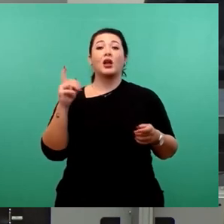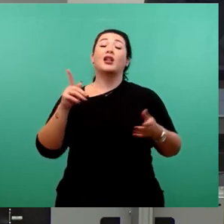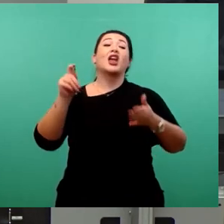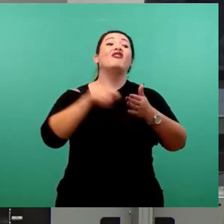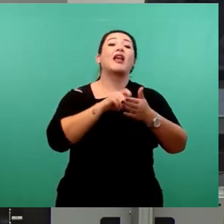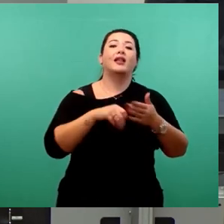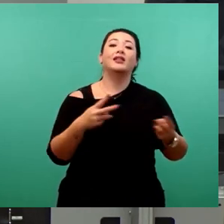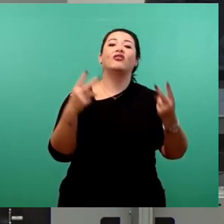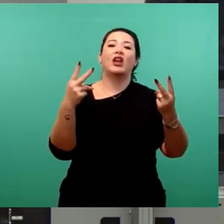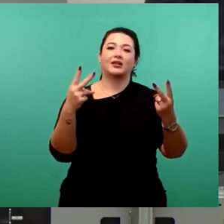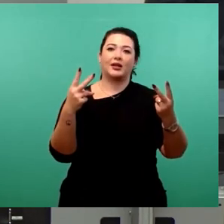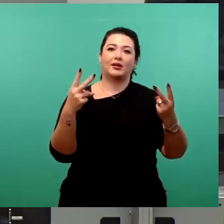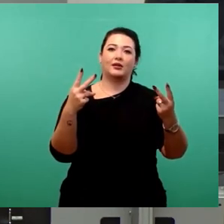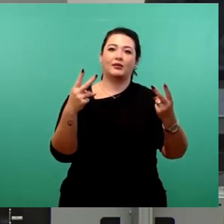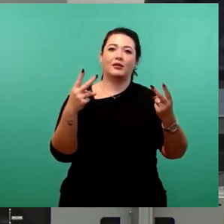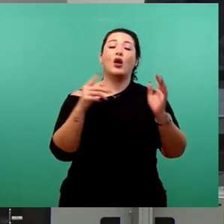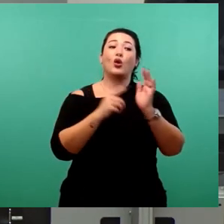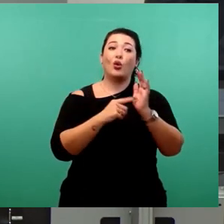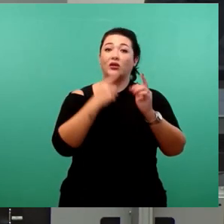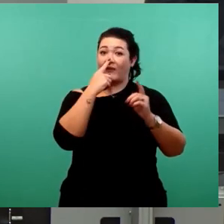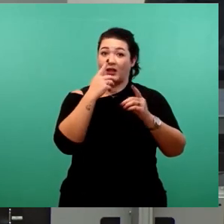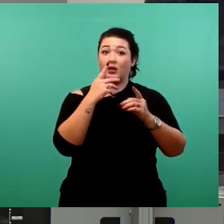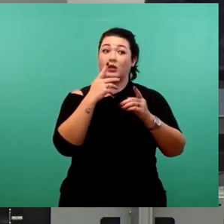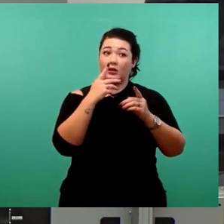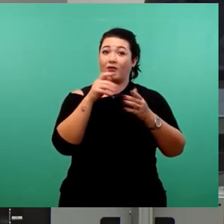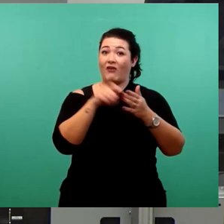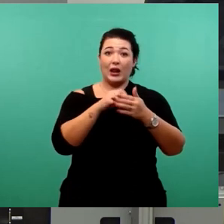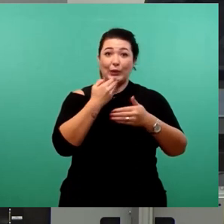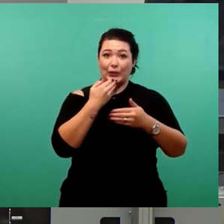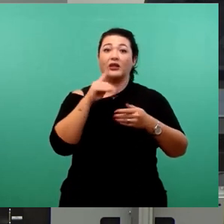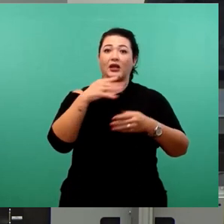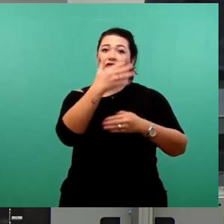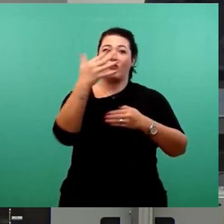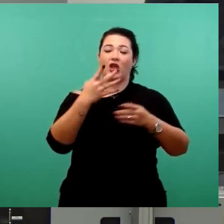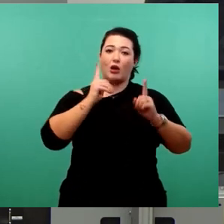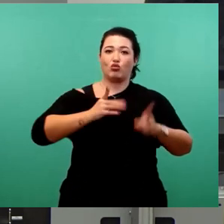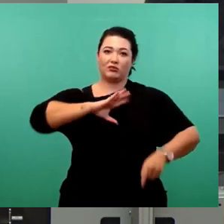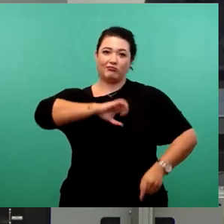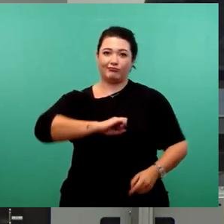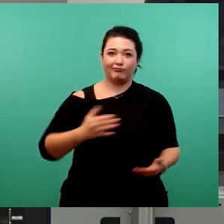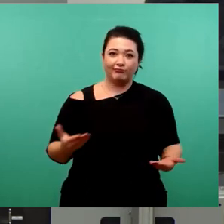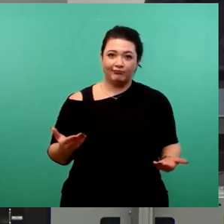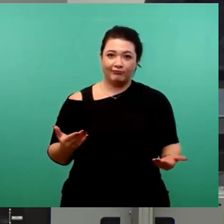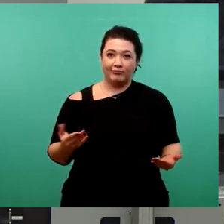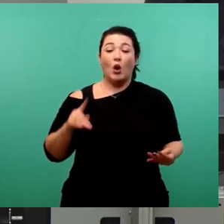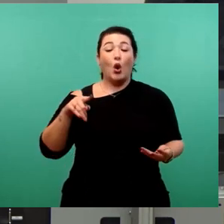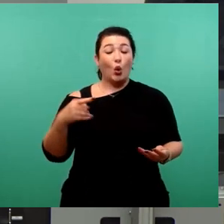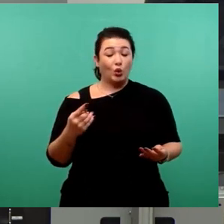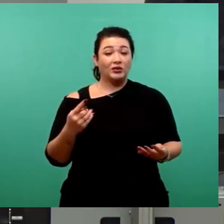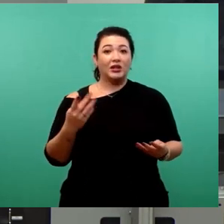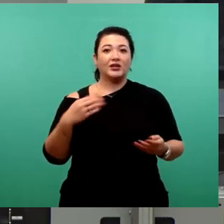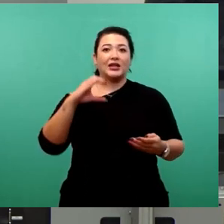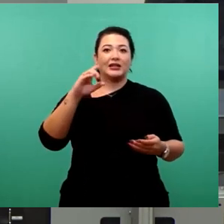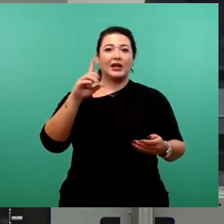Wahlurne. Wir müssen es fünf Jahre lang ausbaden. Zweitens. Der unmittelbare Grund ist der Verzicht der CDU, einen